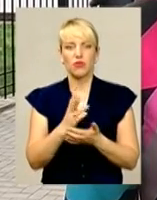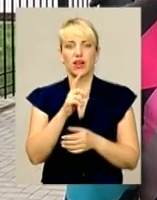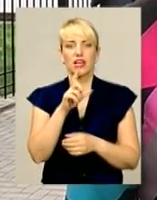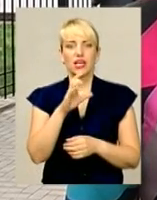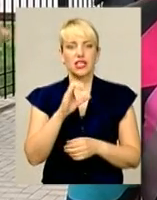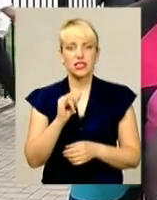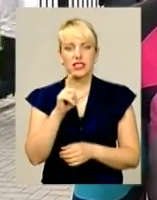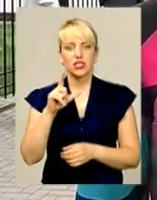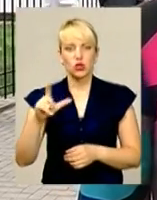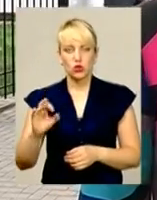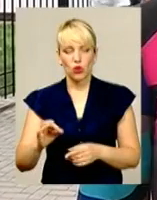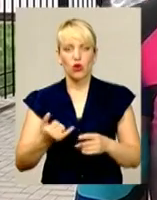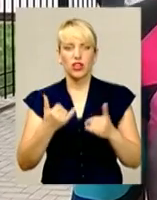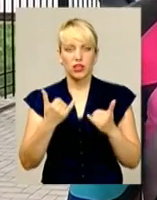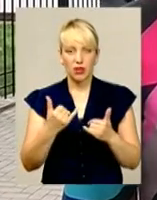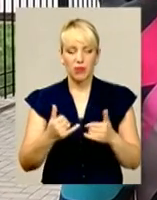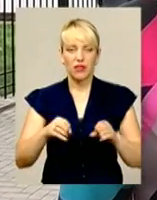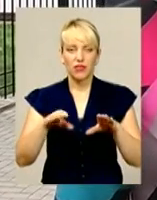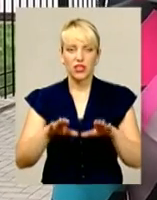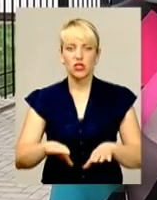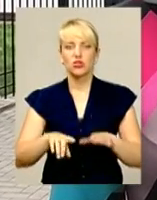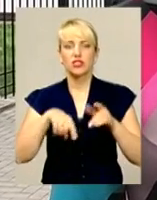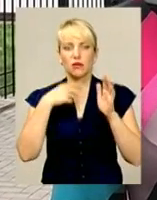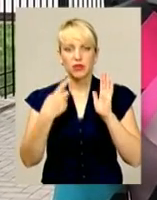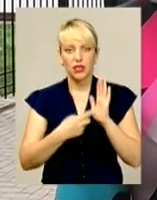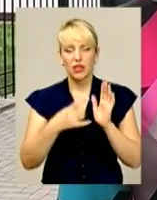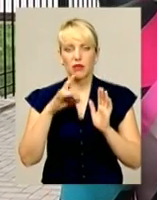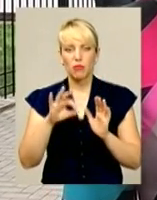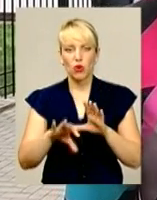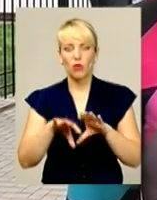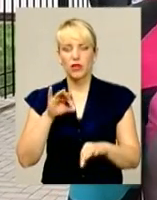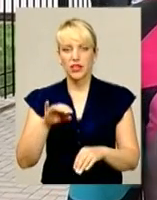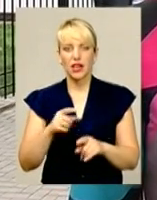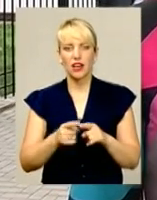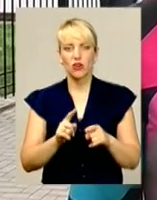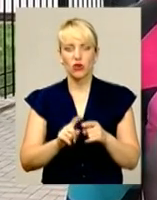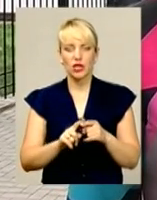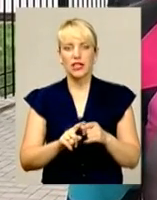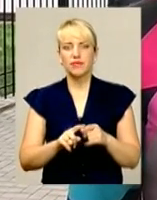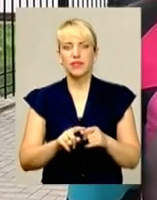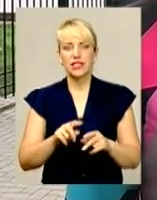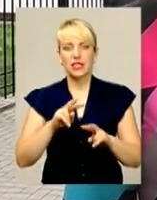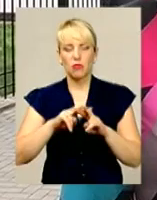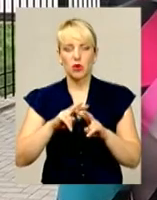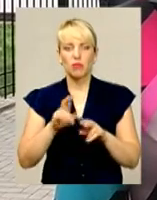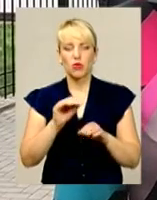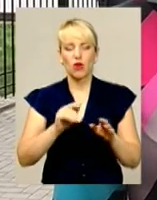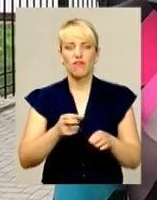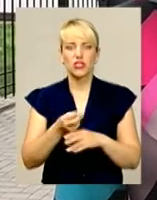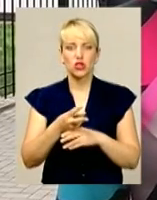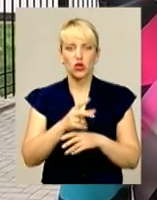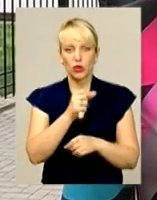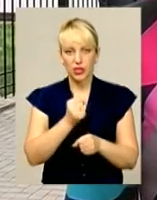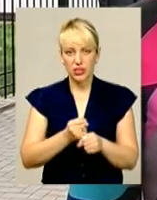тримання, вирішується питання про обрання йому запобіжного заходу, про відсторонення його від посади, а також готується